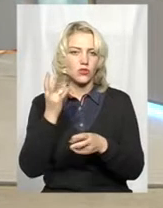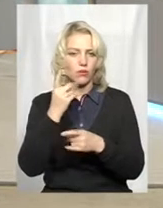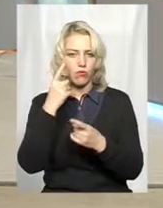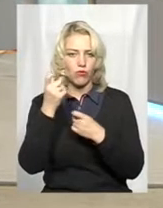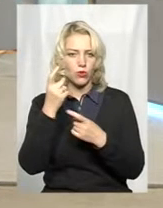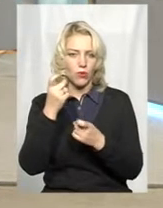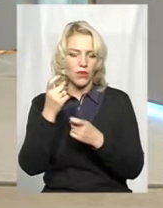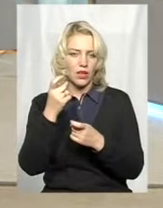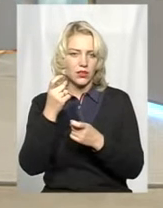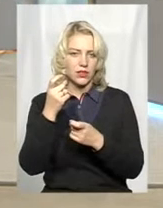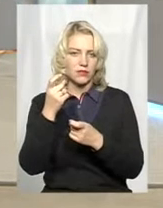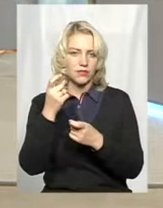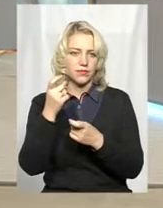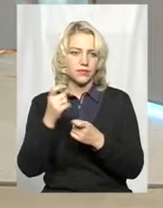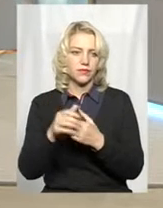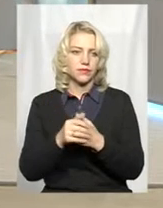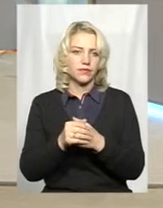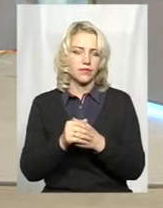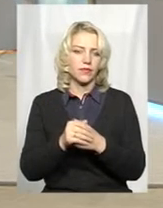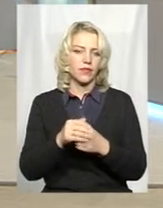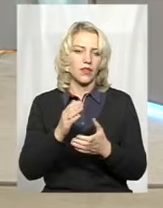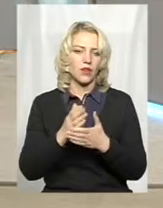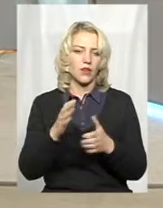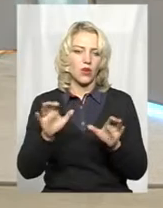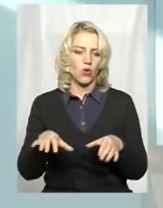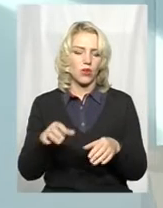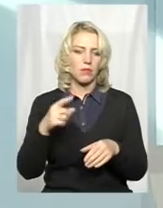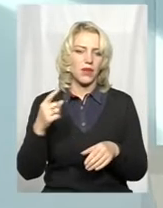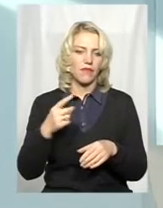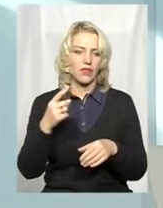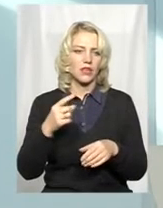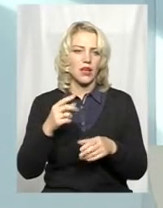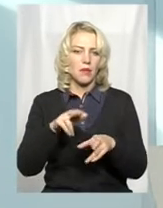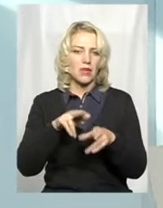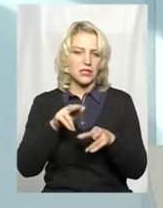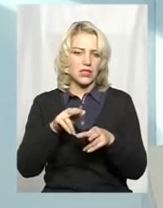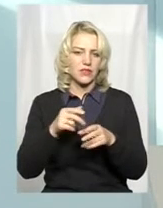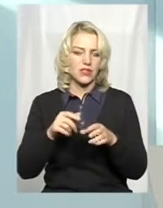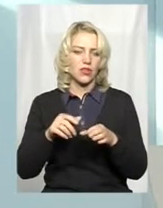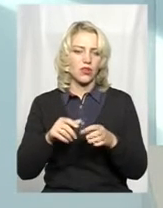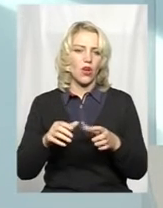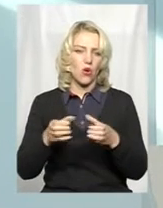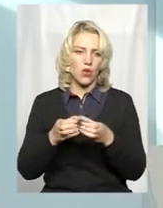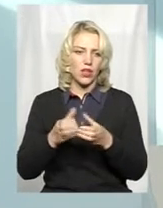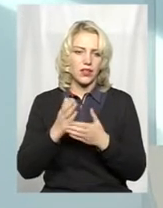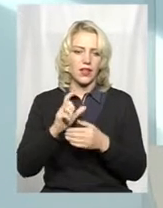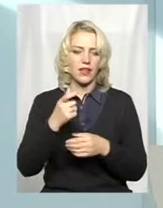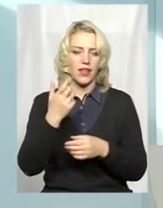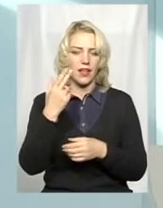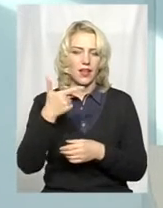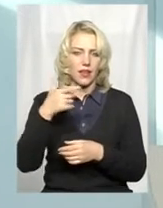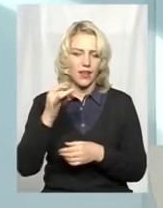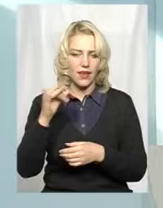більшість угідь у нас надана в користування УТМР. Є голови первинних мисливських колективів, є відповідна єгірська охорона, є голова